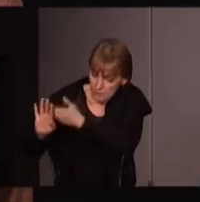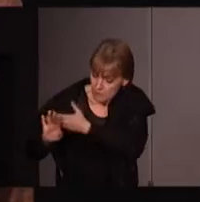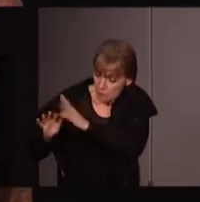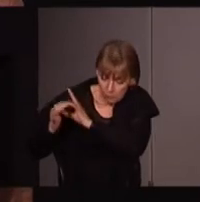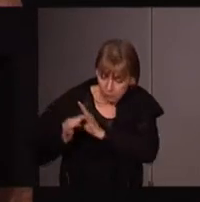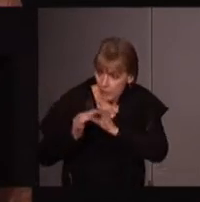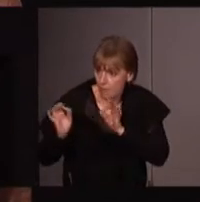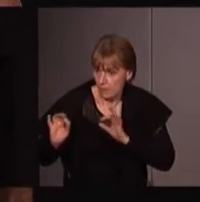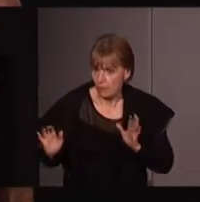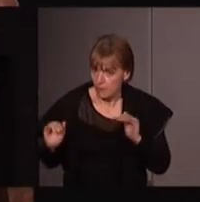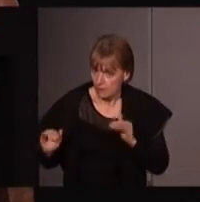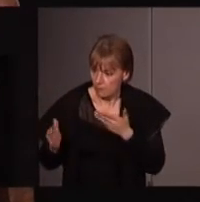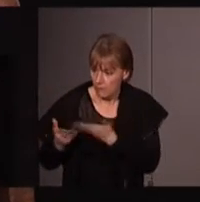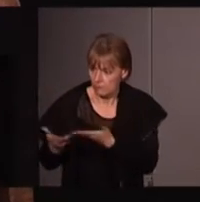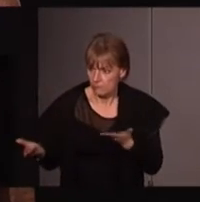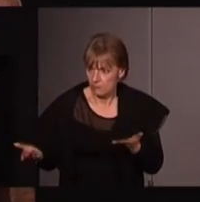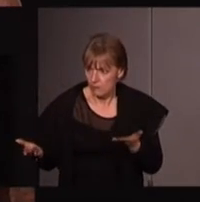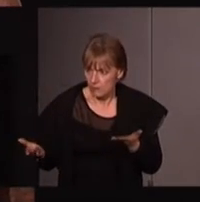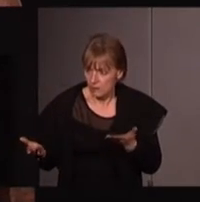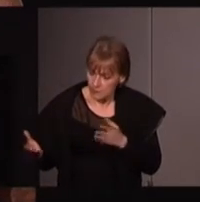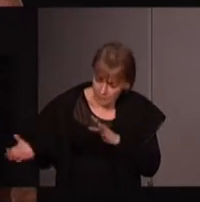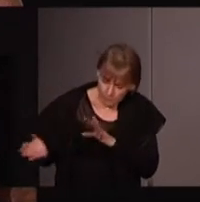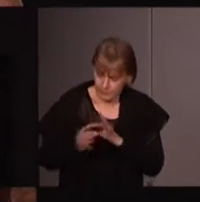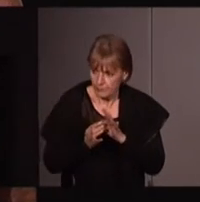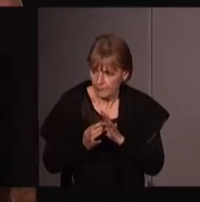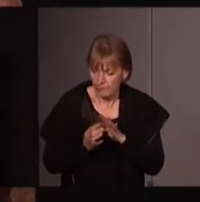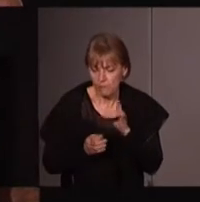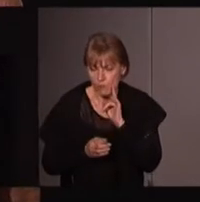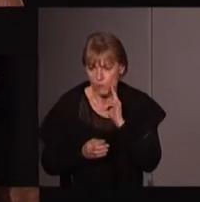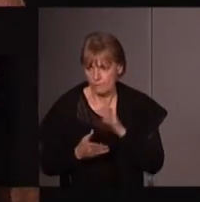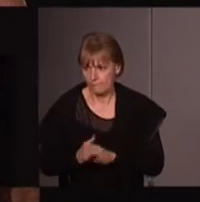alors qu'il est tout à fait pris dans cette histoire-là, ce néologisme, puisqu'il a été